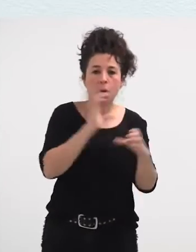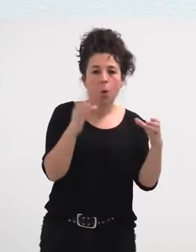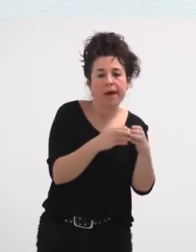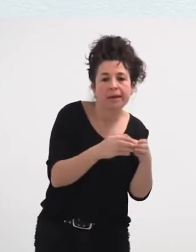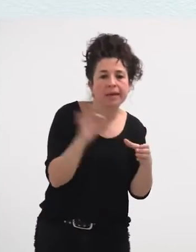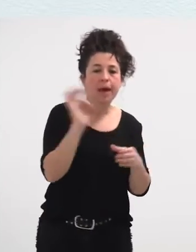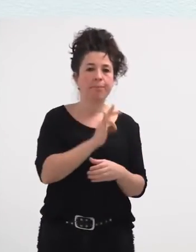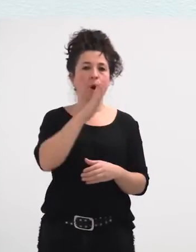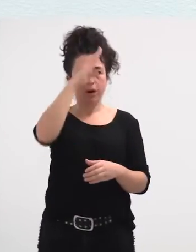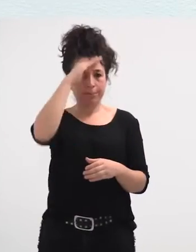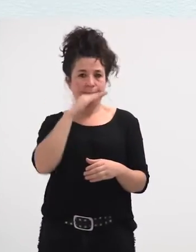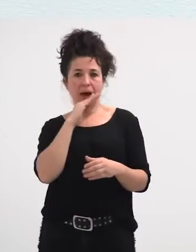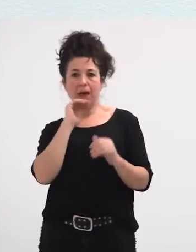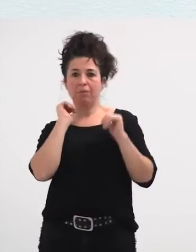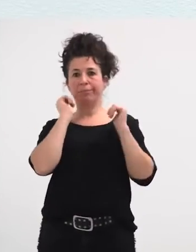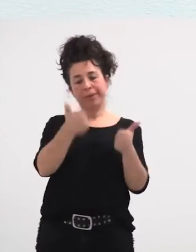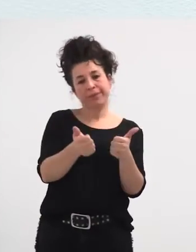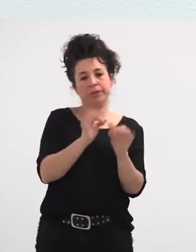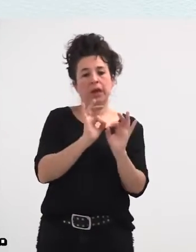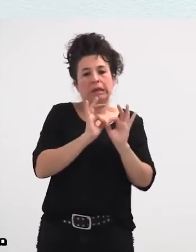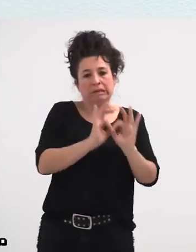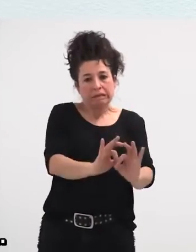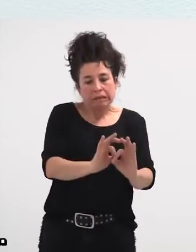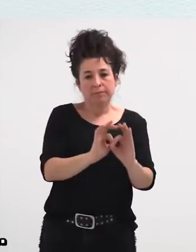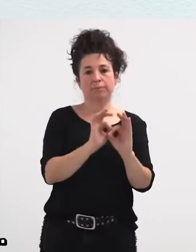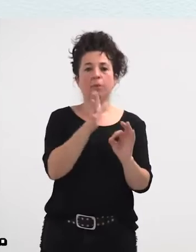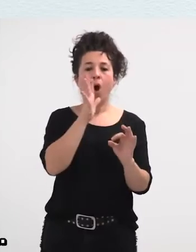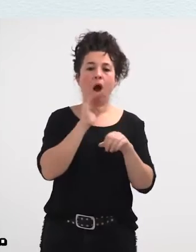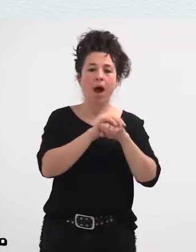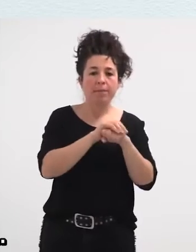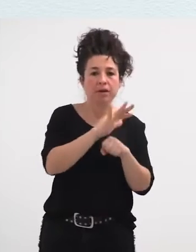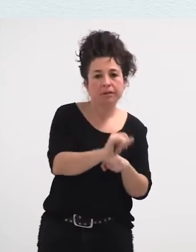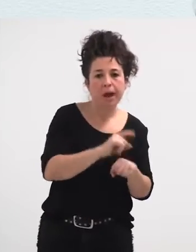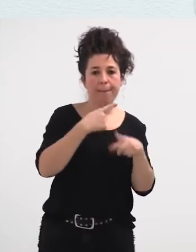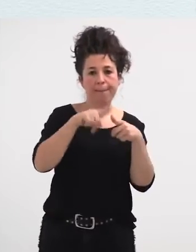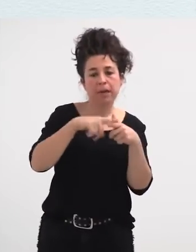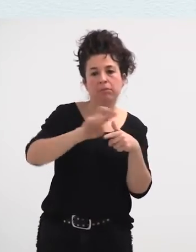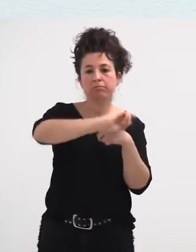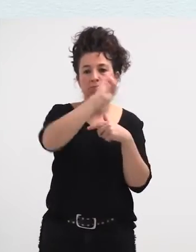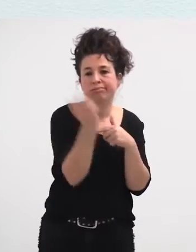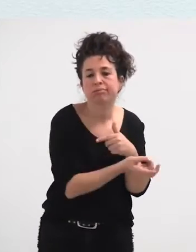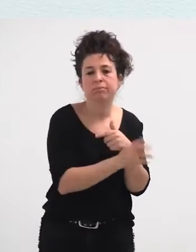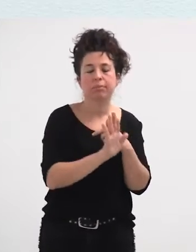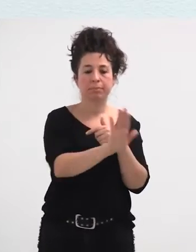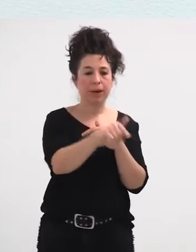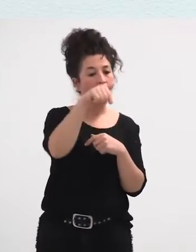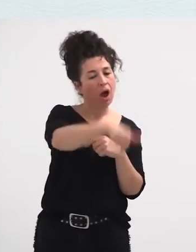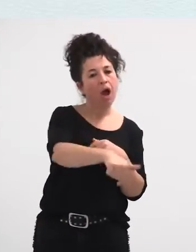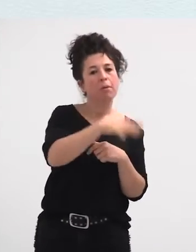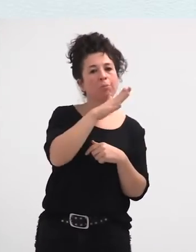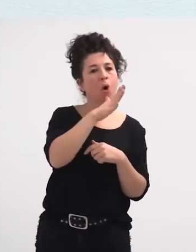aitarekin ateratzen asiz direlako, eta posiagor geratu direlako, lagunak dauzkatelako, lengusuak, tal, baina ez daude hor